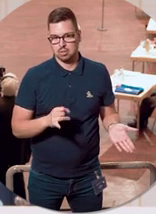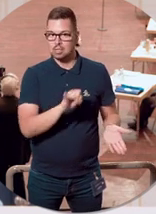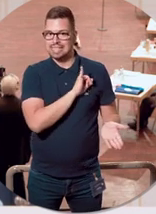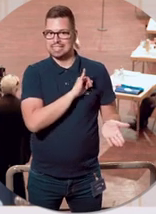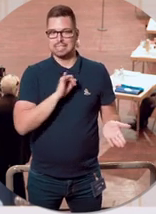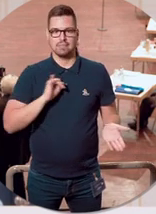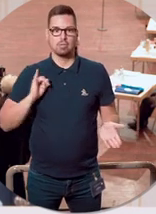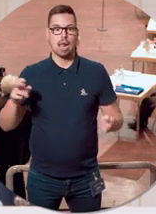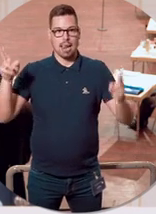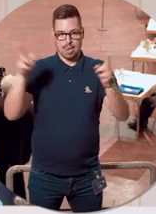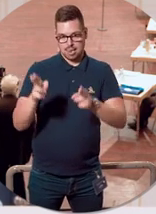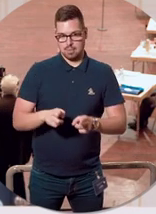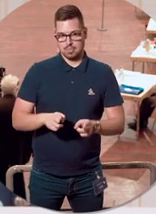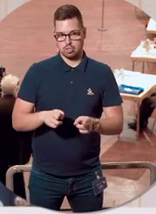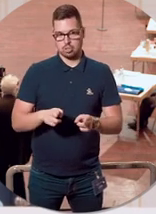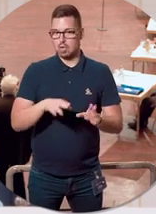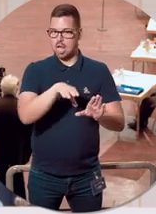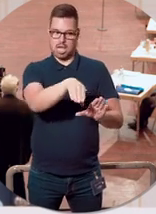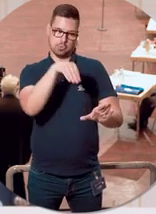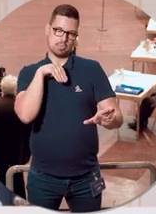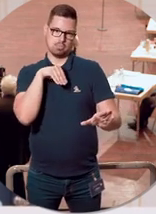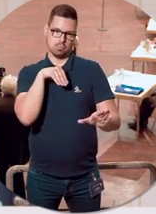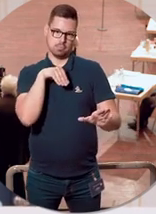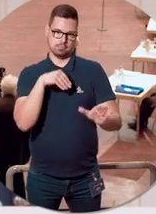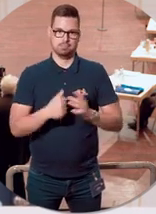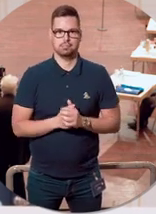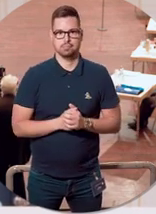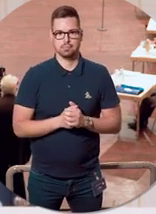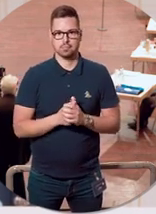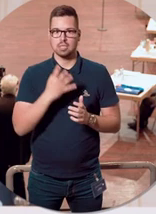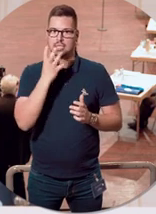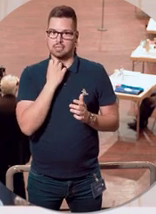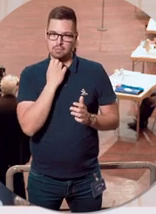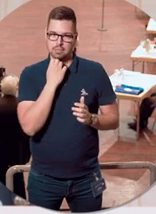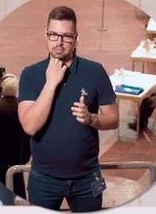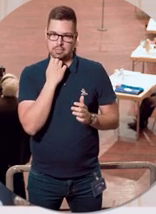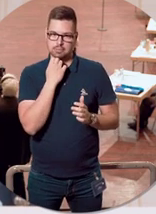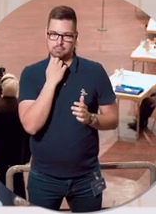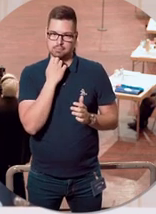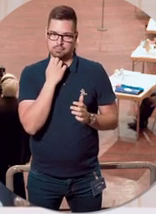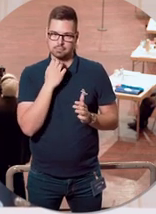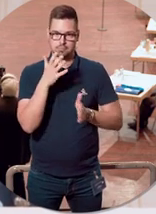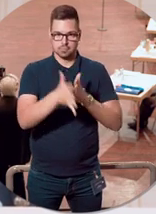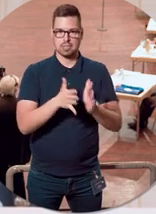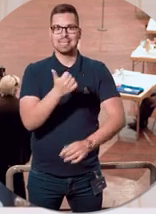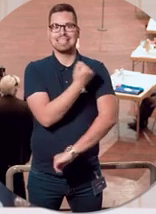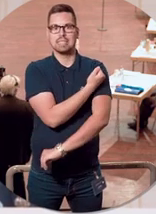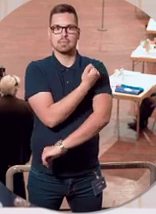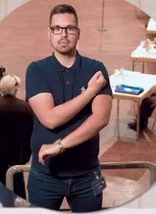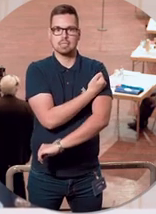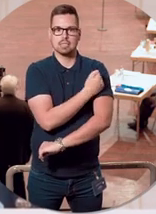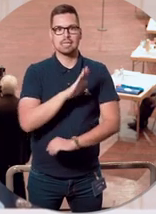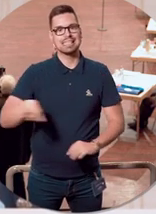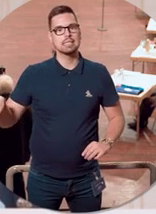angeht, sind sie eben ausgenommen an dieser Stelle. Ich will ein Wort noch schließlich zur Impfung von Kindern und